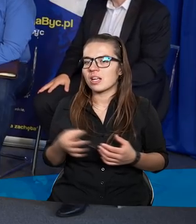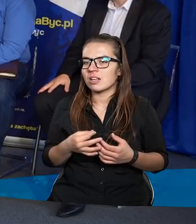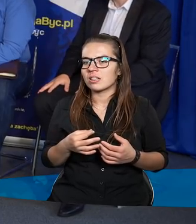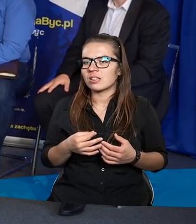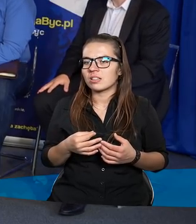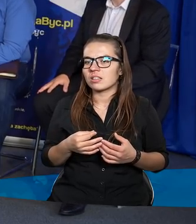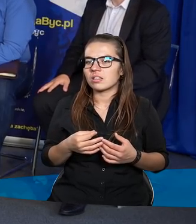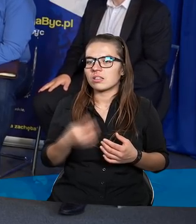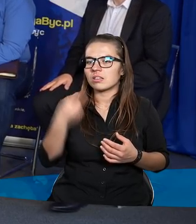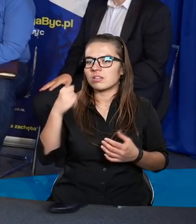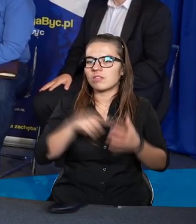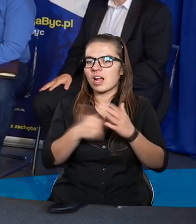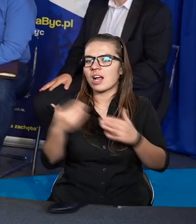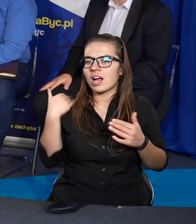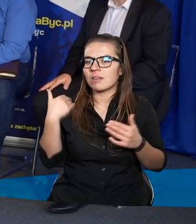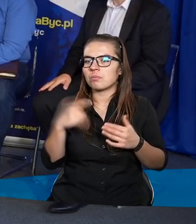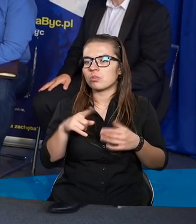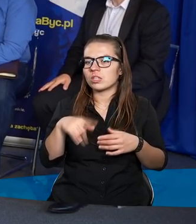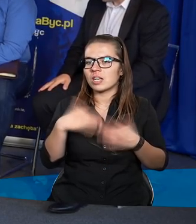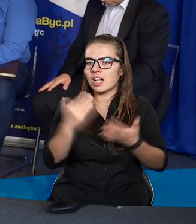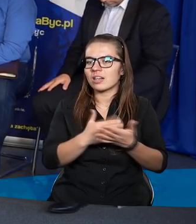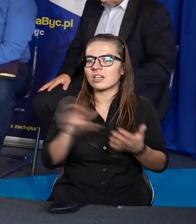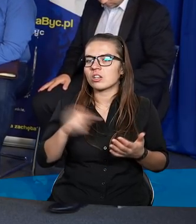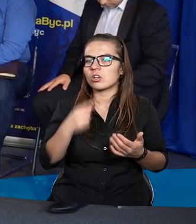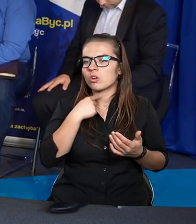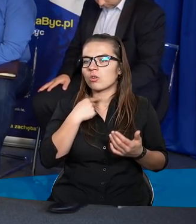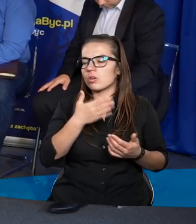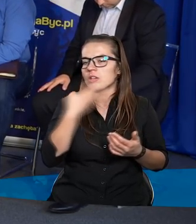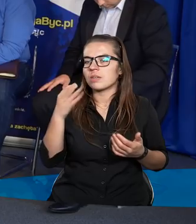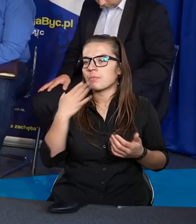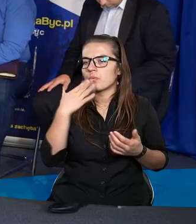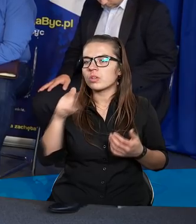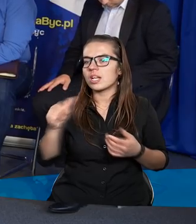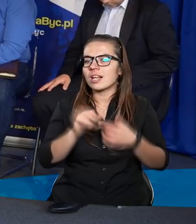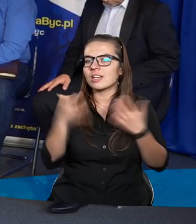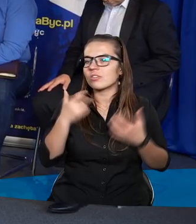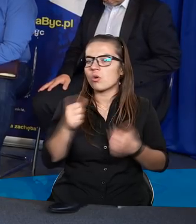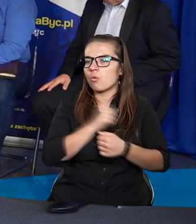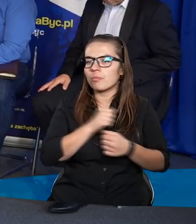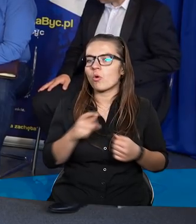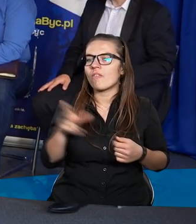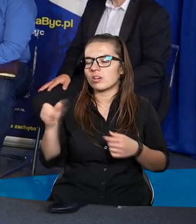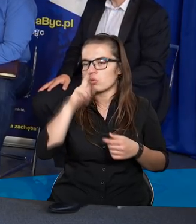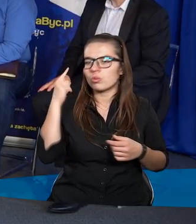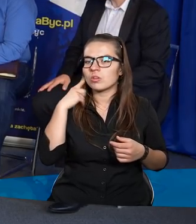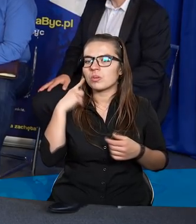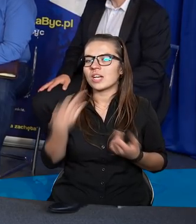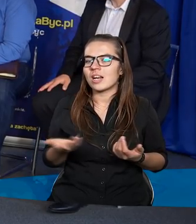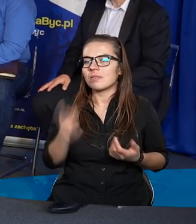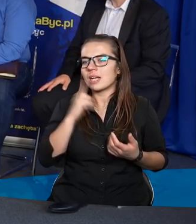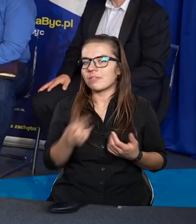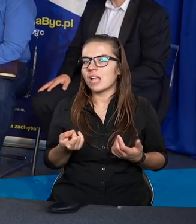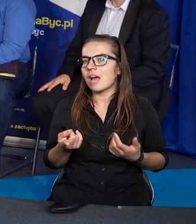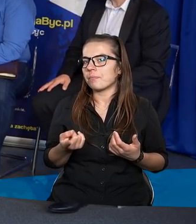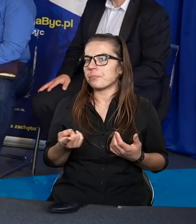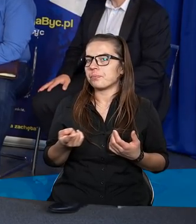O Jezusie dwa razy było powiedziane, jak głos z nieba mówi, ten jest Syn mój umiłowany i ludzie słyszeli. I